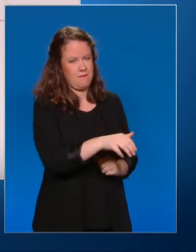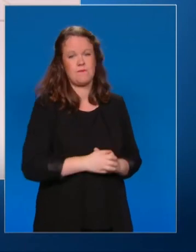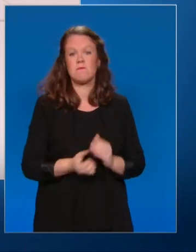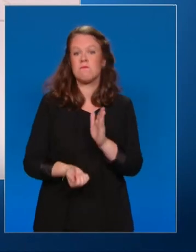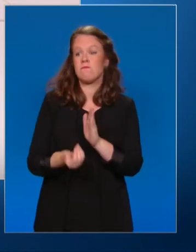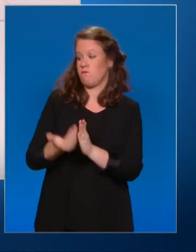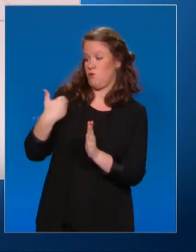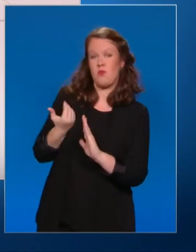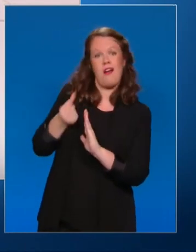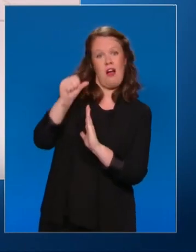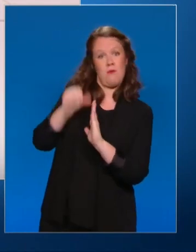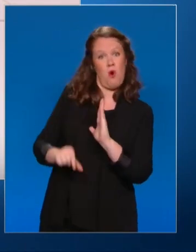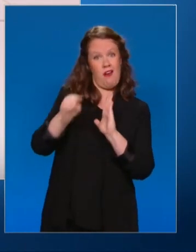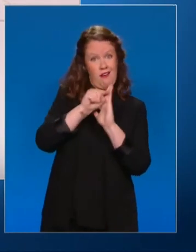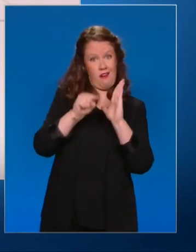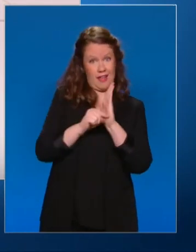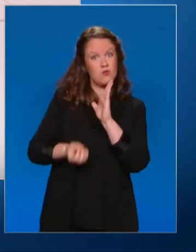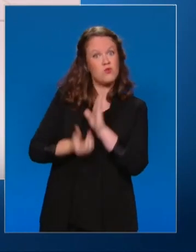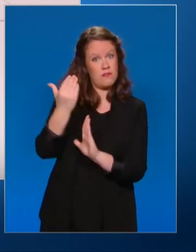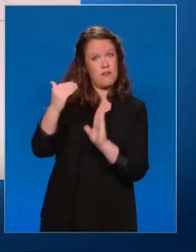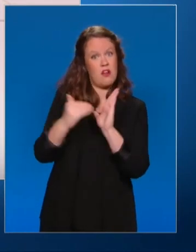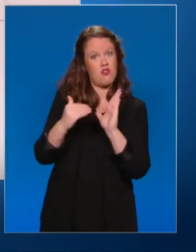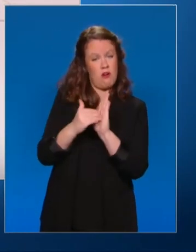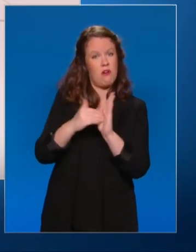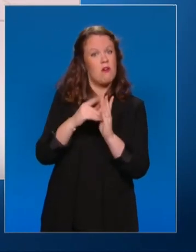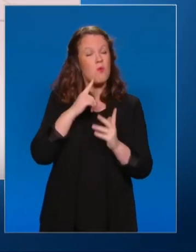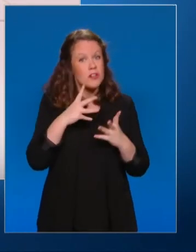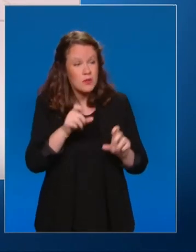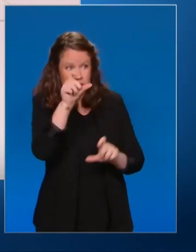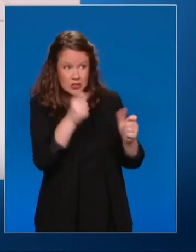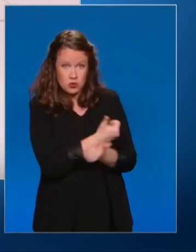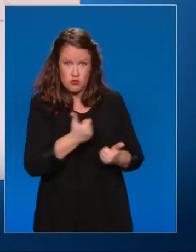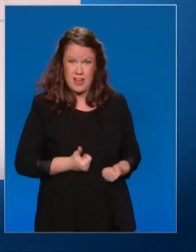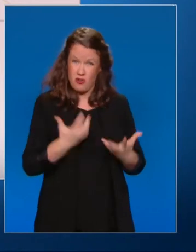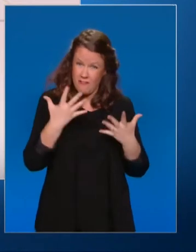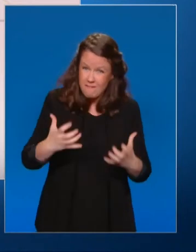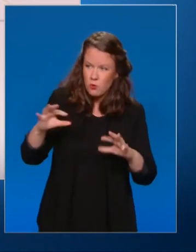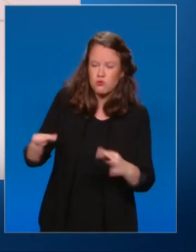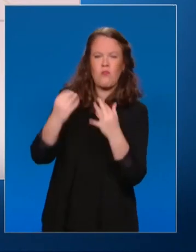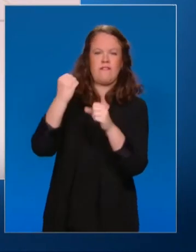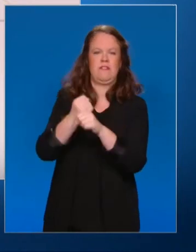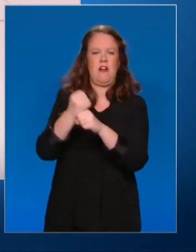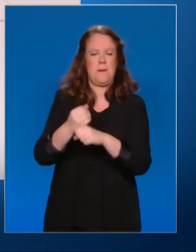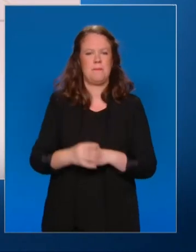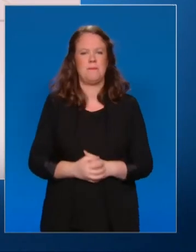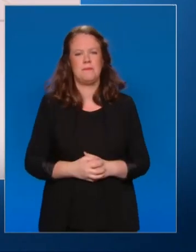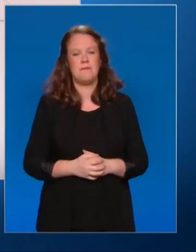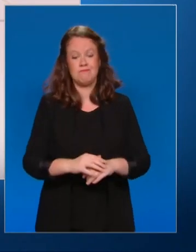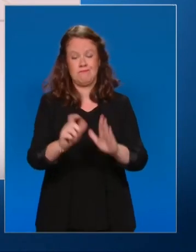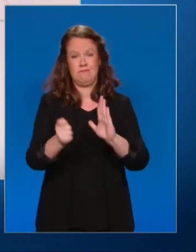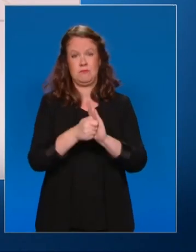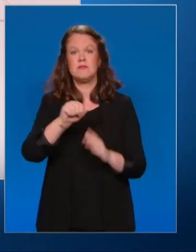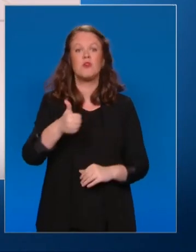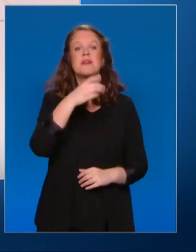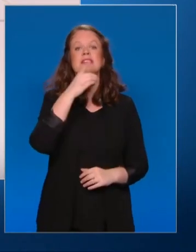changer pour rendre la reprise du travail plus attractive dans tous les cas. Et à partir du 1er décembre de cette année, une nouvelle étape va